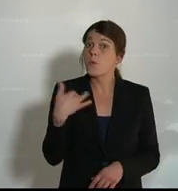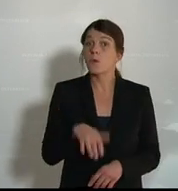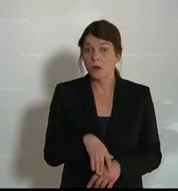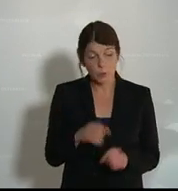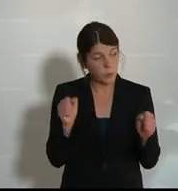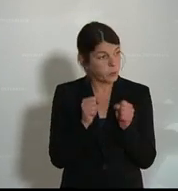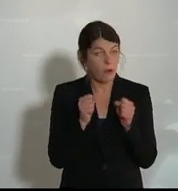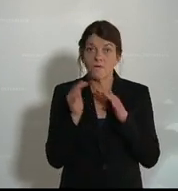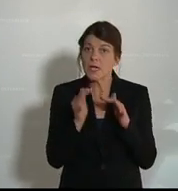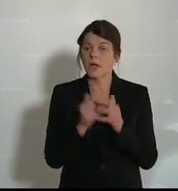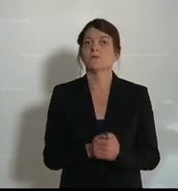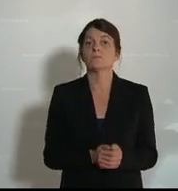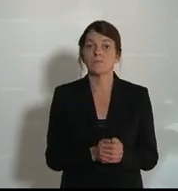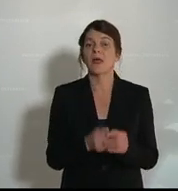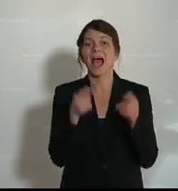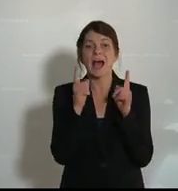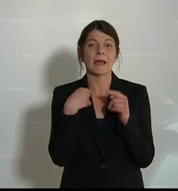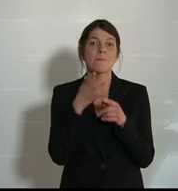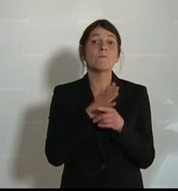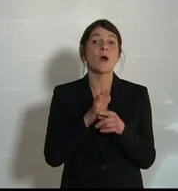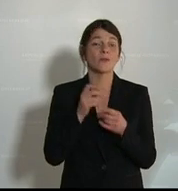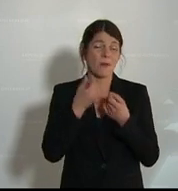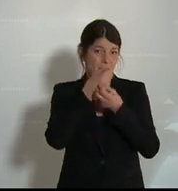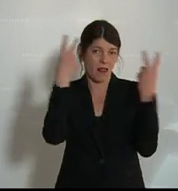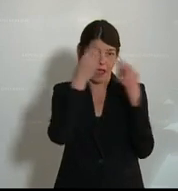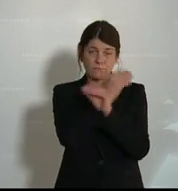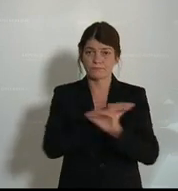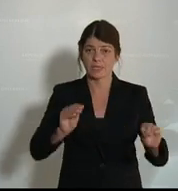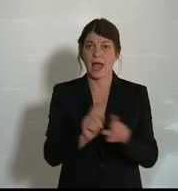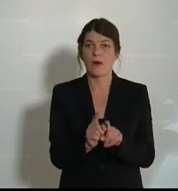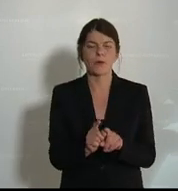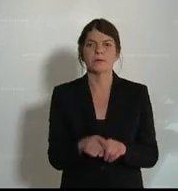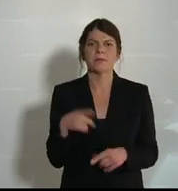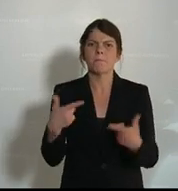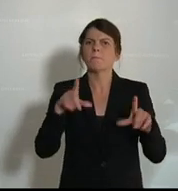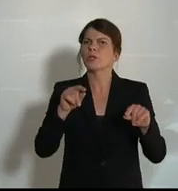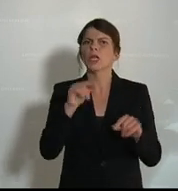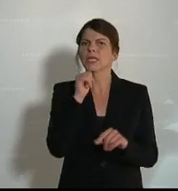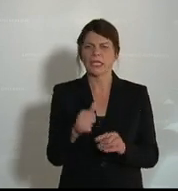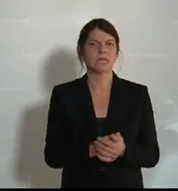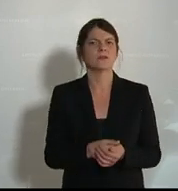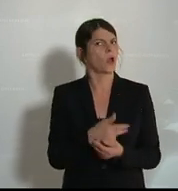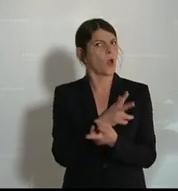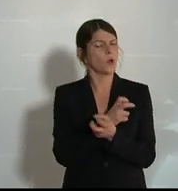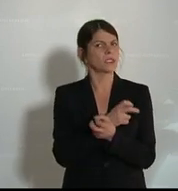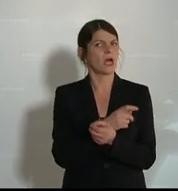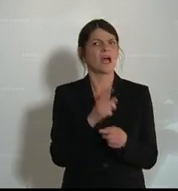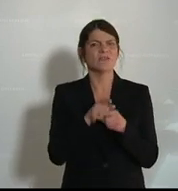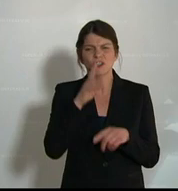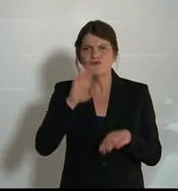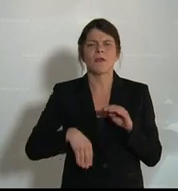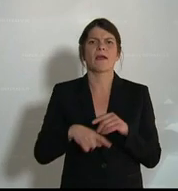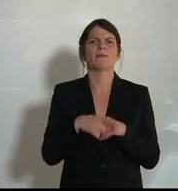wirklich enorm. Wir möchten aber ausdrücklich betonen, dass das nicht bedeutet, dass Österreich ein schlecht